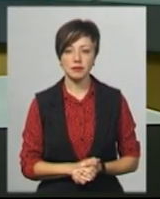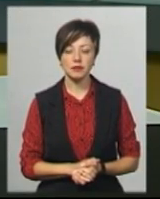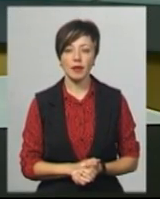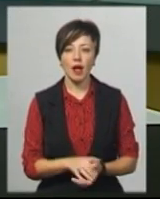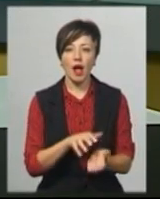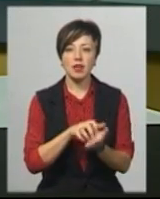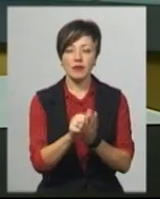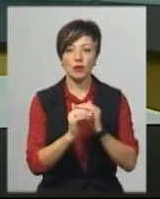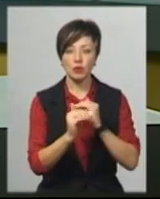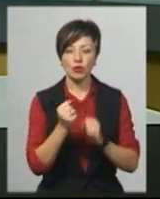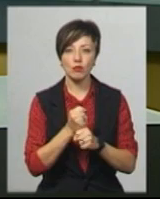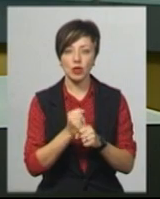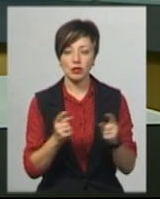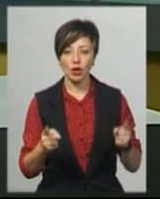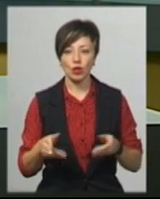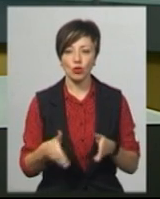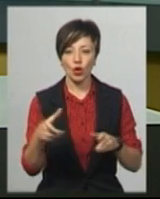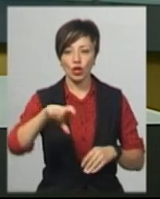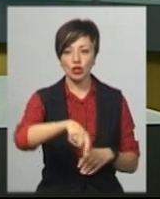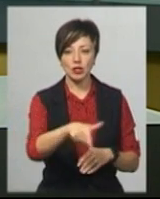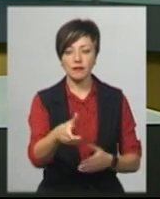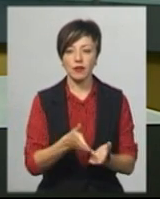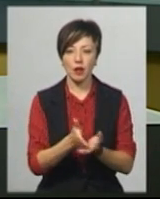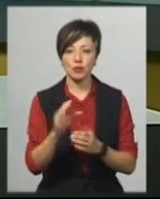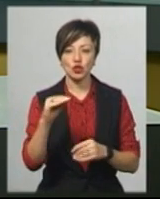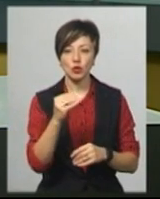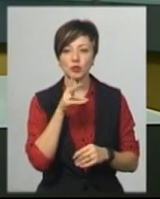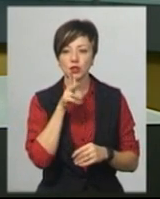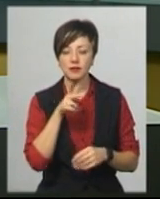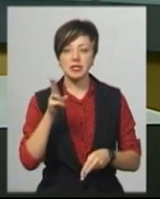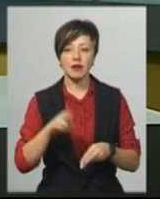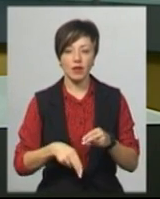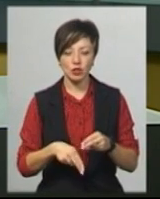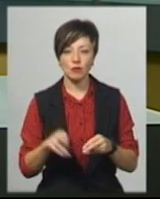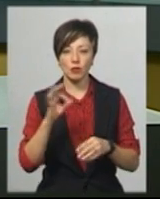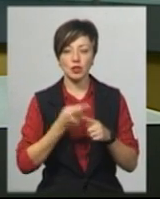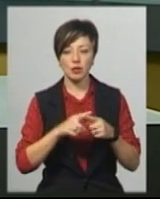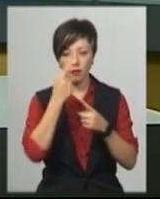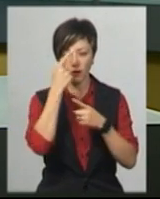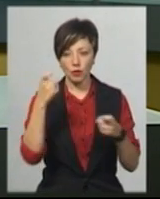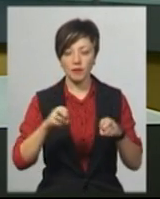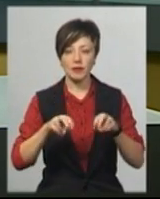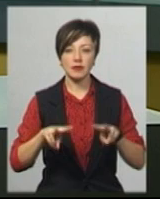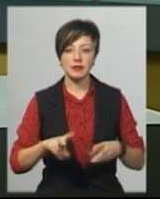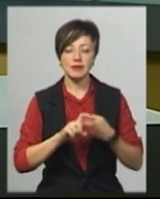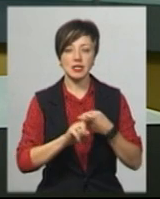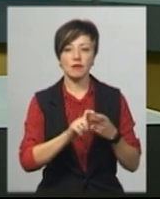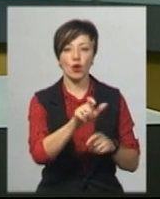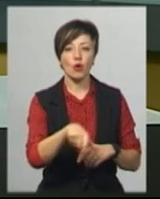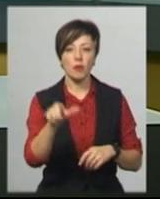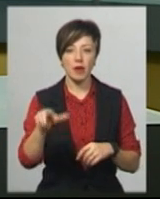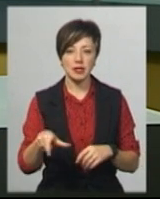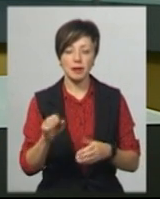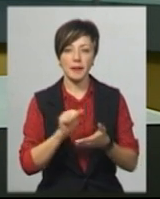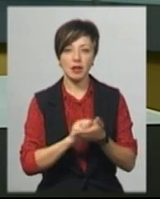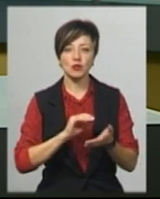Асфальтобетонні роботи на ділянці дороги Тещин-Язик напрямку Житомир-Чернівці завершені. Про це повідомила фахівець із зв'язків з громадськістю та